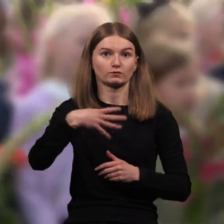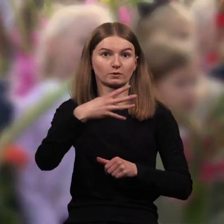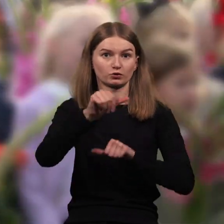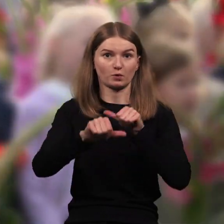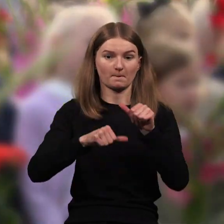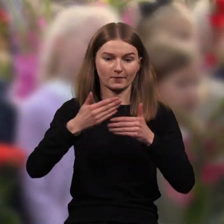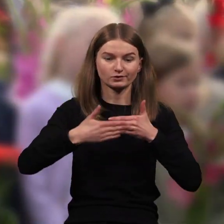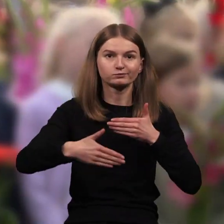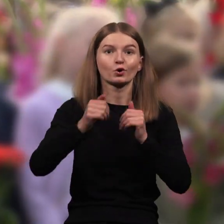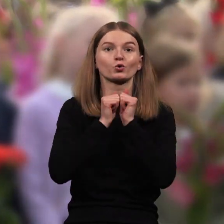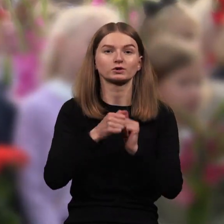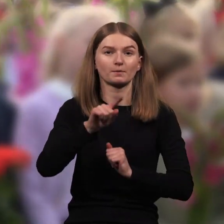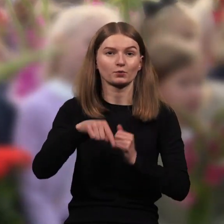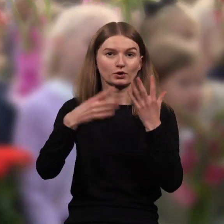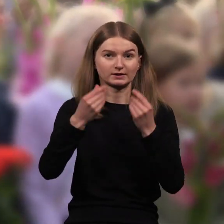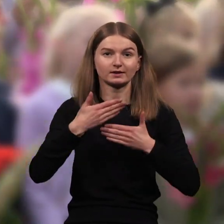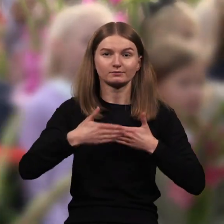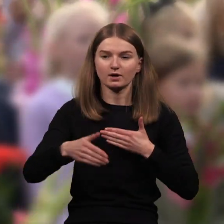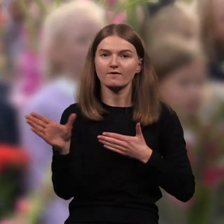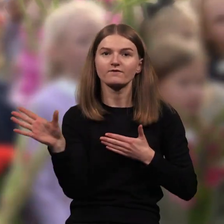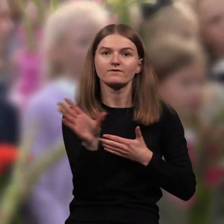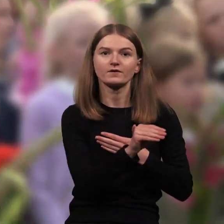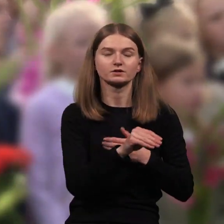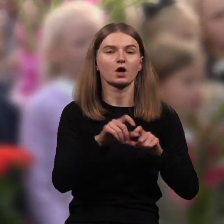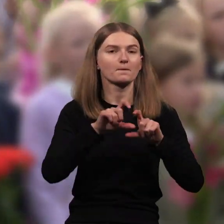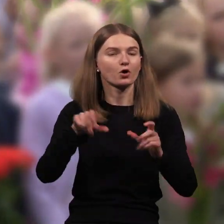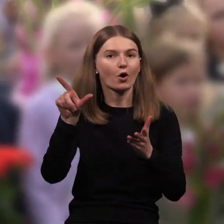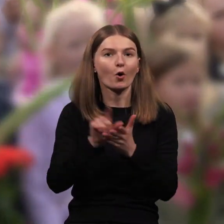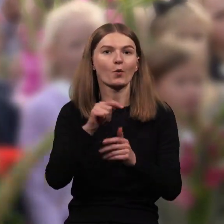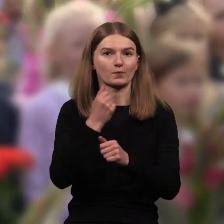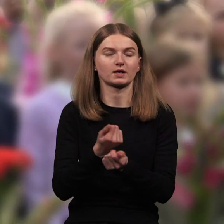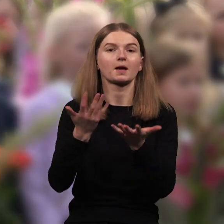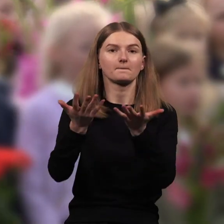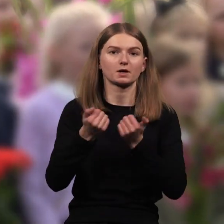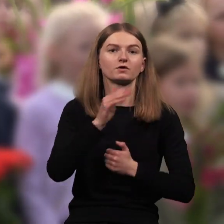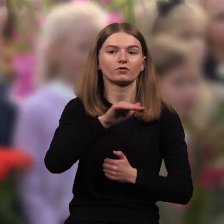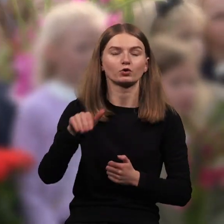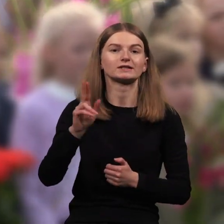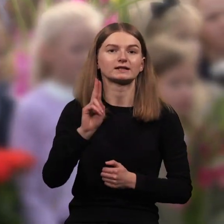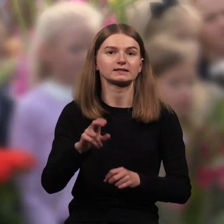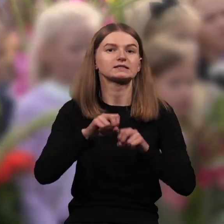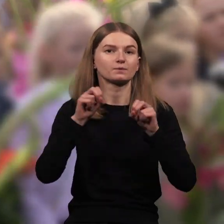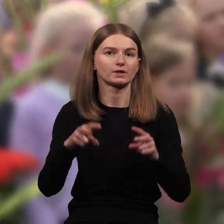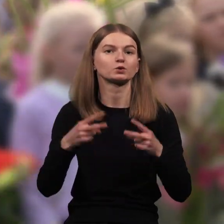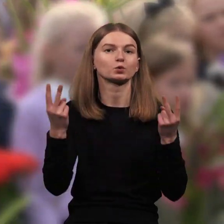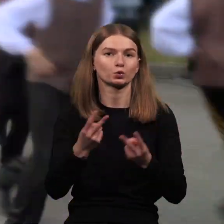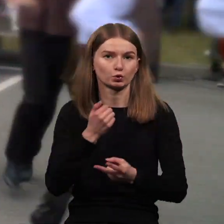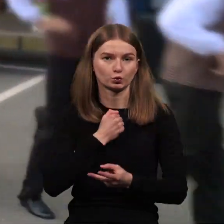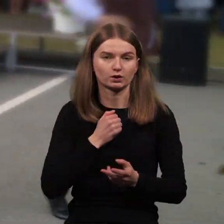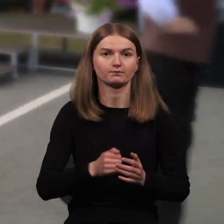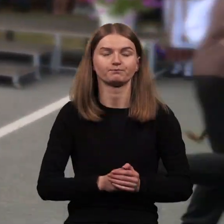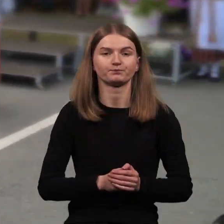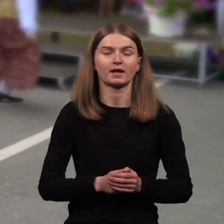pirmos dienos visos mokyklos privalės integruoti mokinius su specialiaisiais poreikiais. Bet kai kurių mokyklų atstovų,